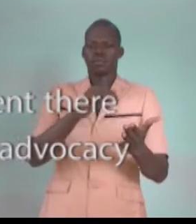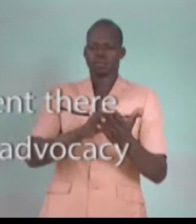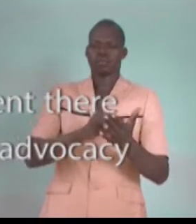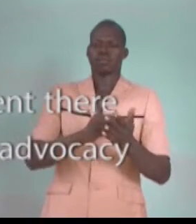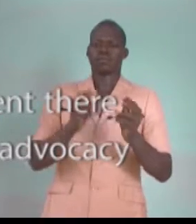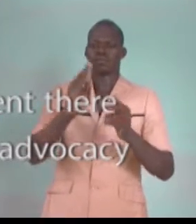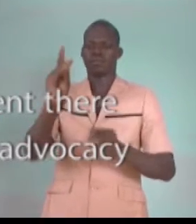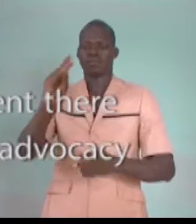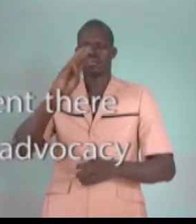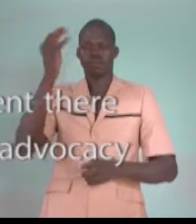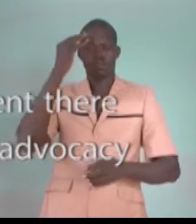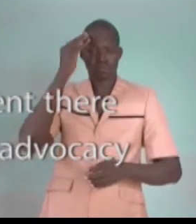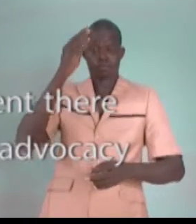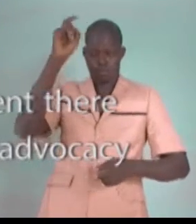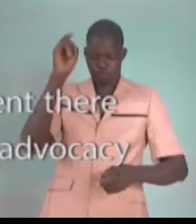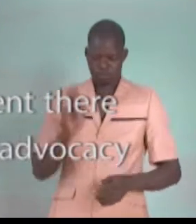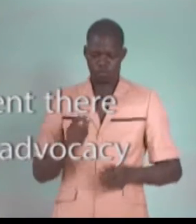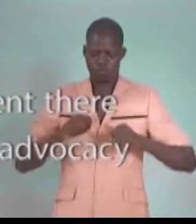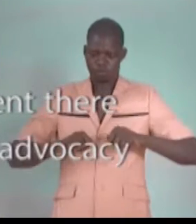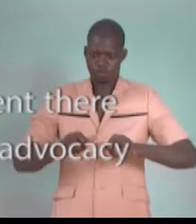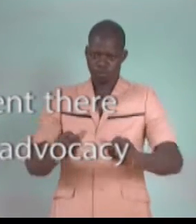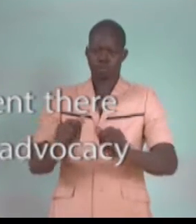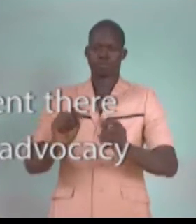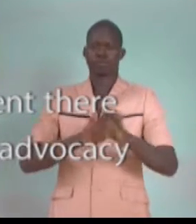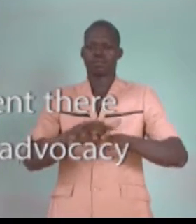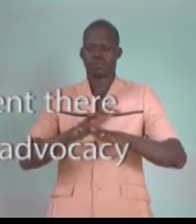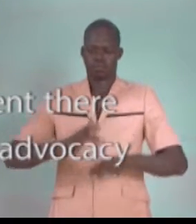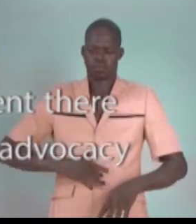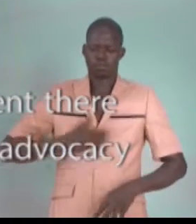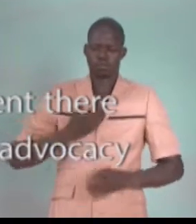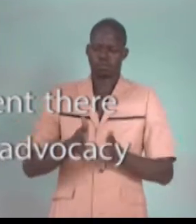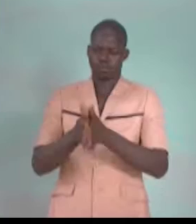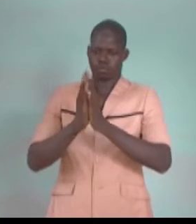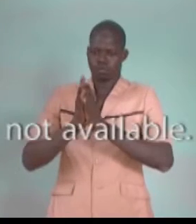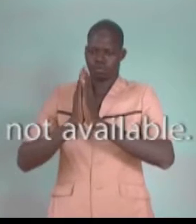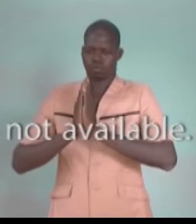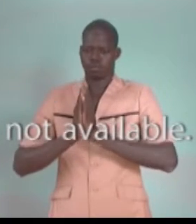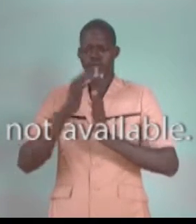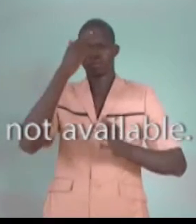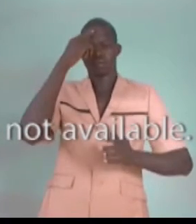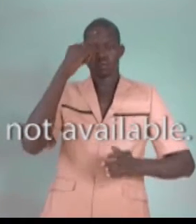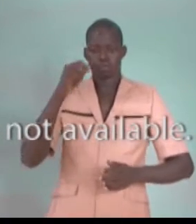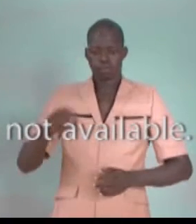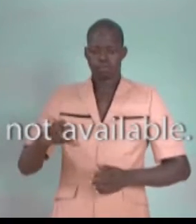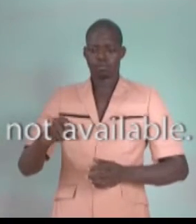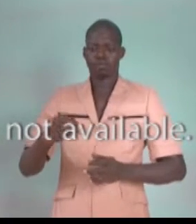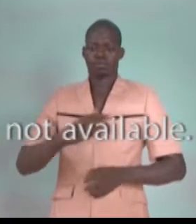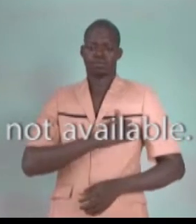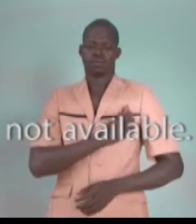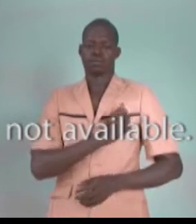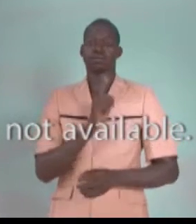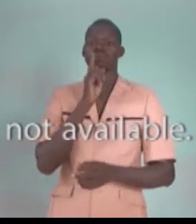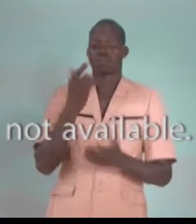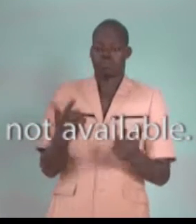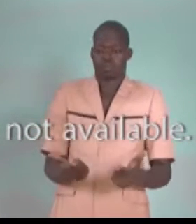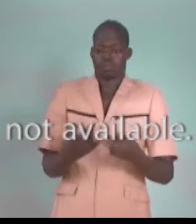ministère, il y a besoin d'insister sur la sensibilisation, sur le plaidoyer, parce que la volonté est là,